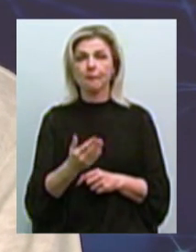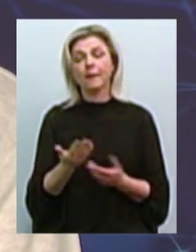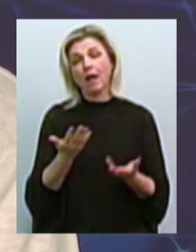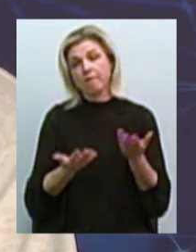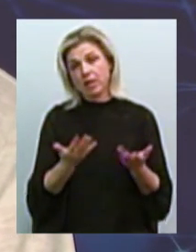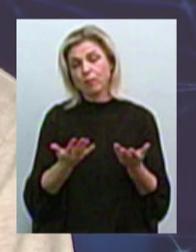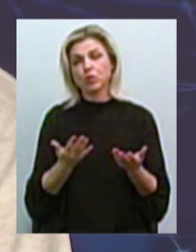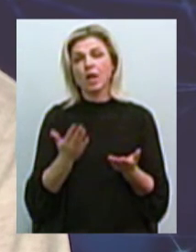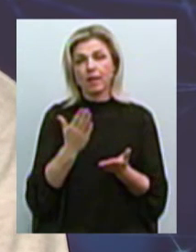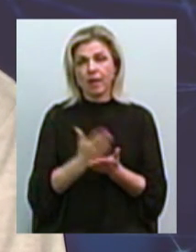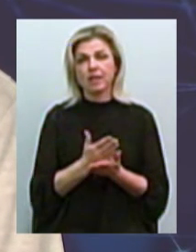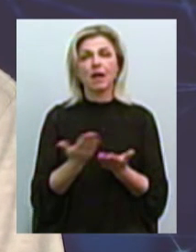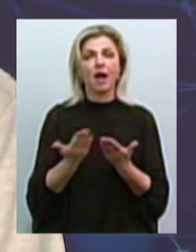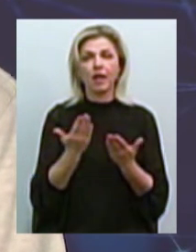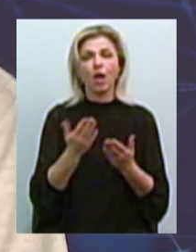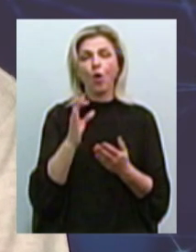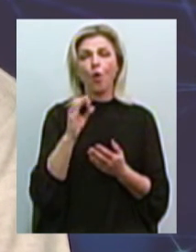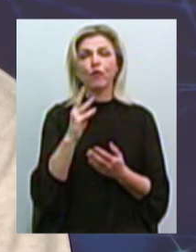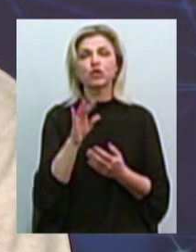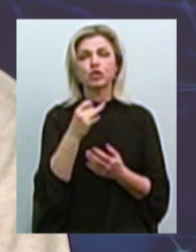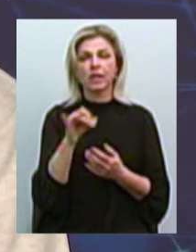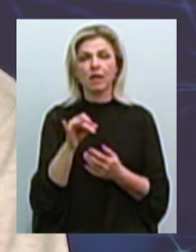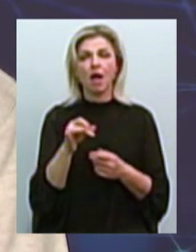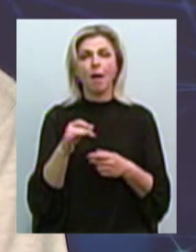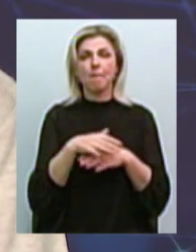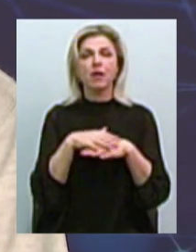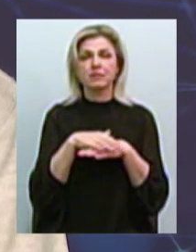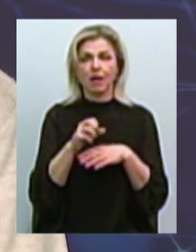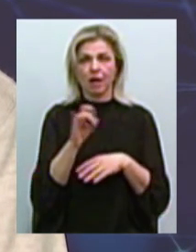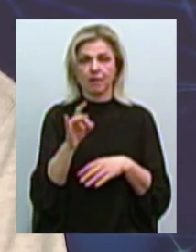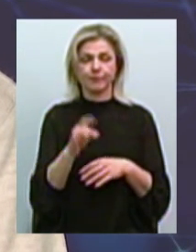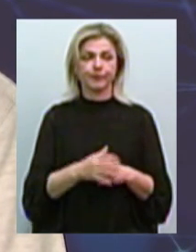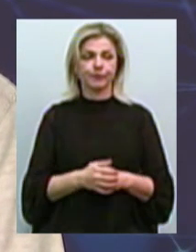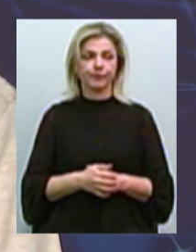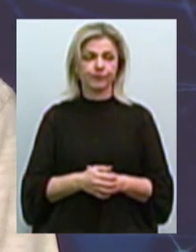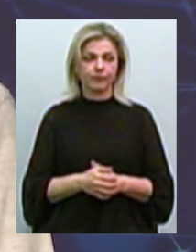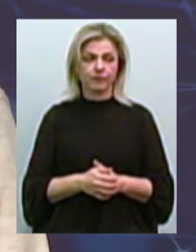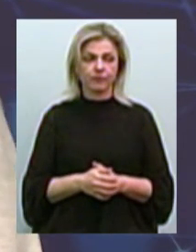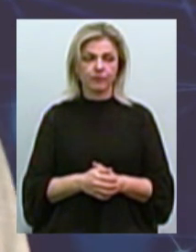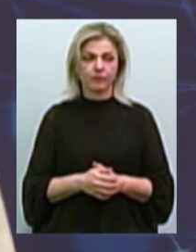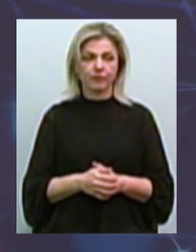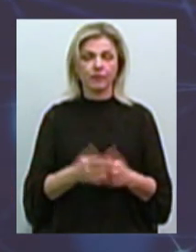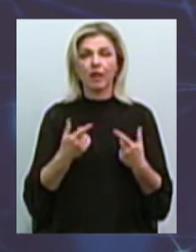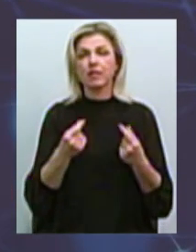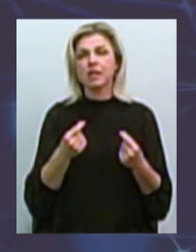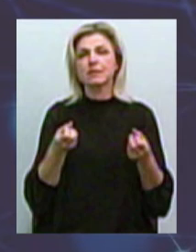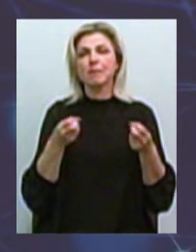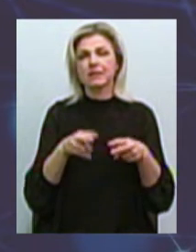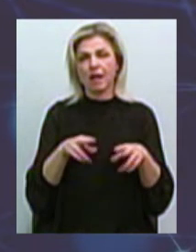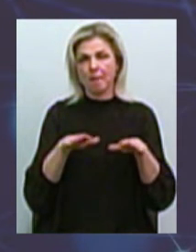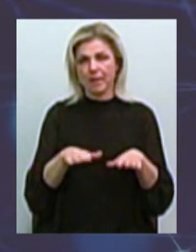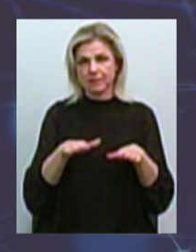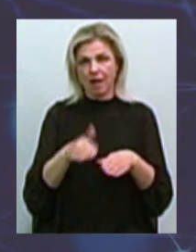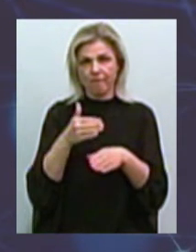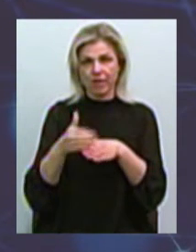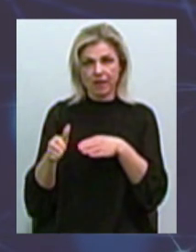якісь є такі овочні базарі, ну, які там, в яких-то відеї містах, і